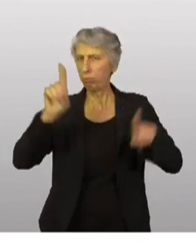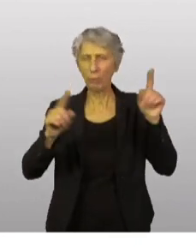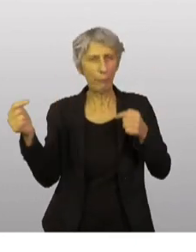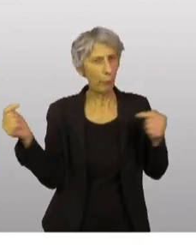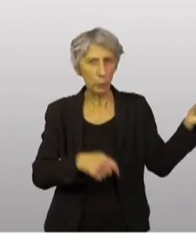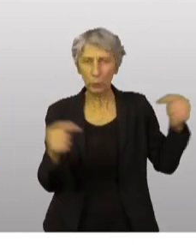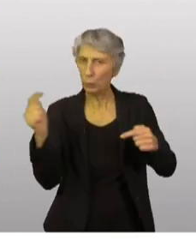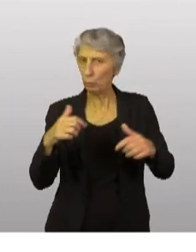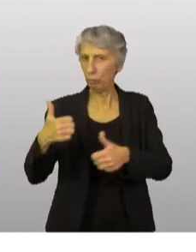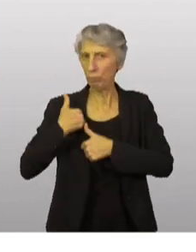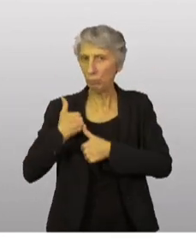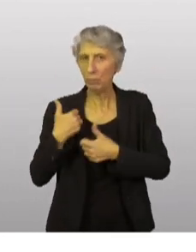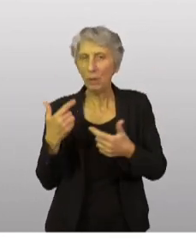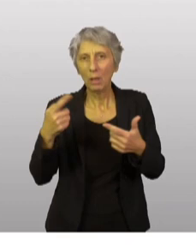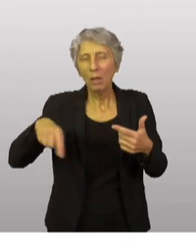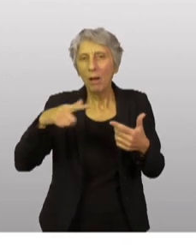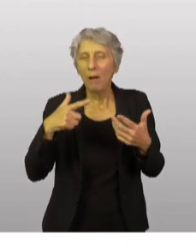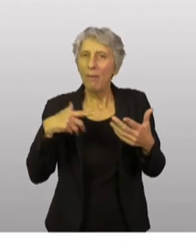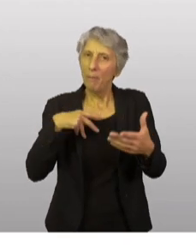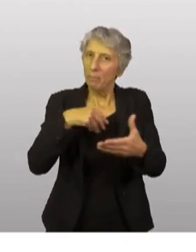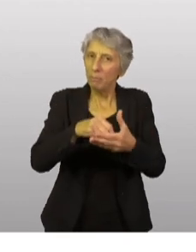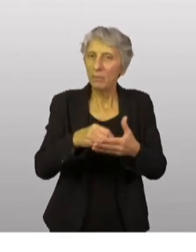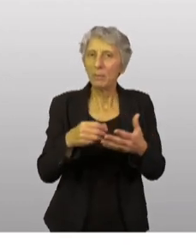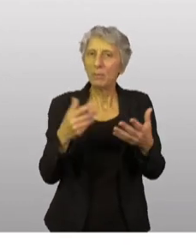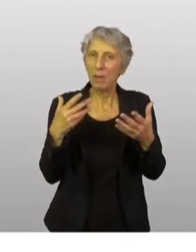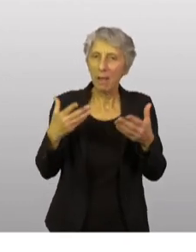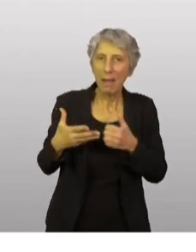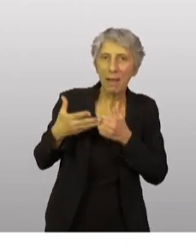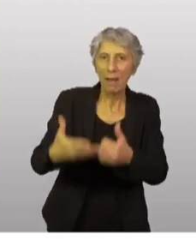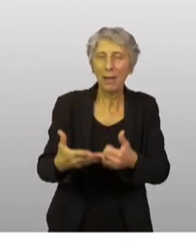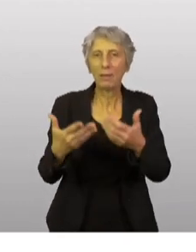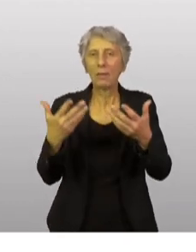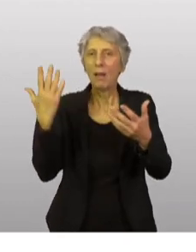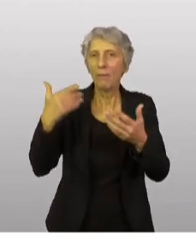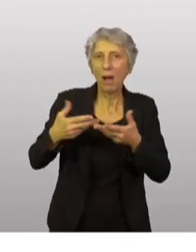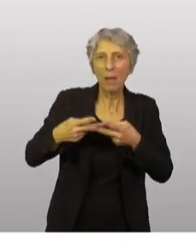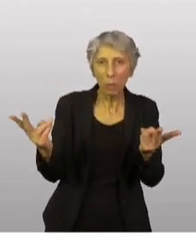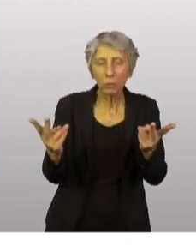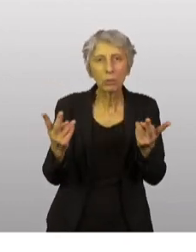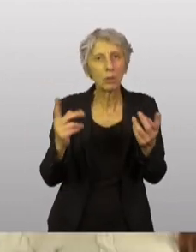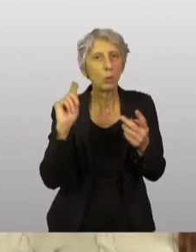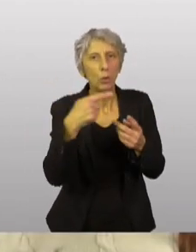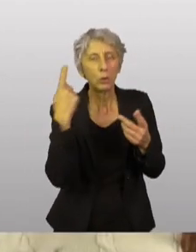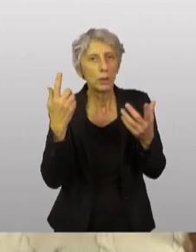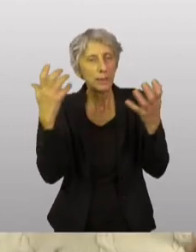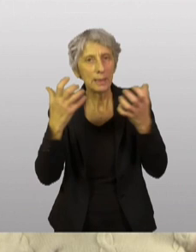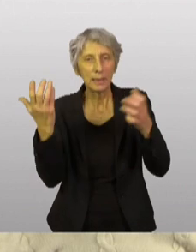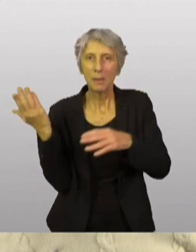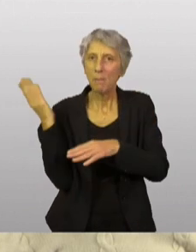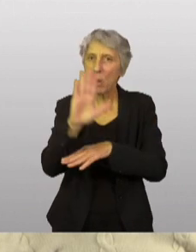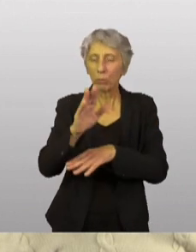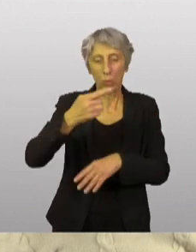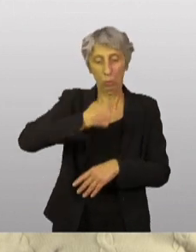voulu, par leur présence, par l'aide qu'ils ont annoncée, montrer combien nous sommes